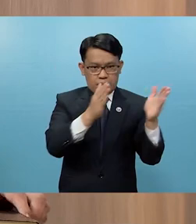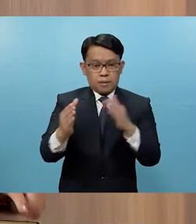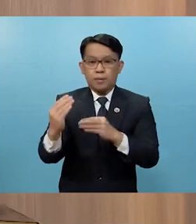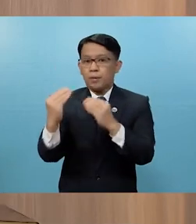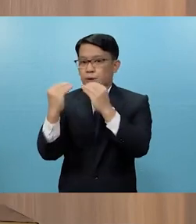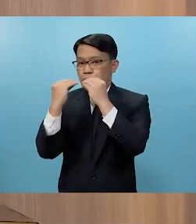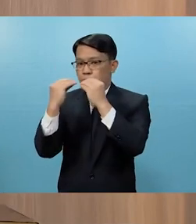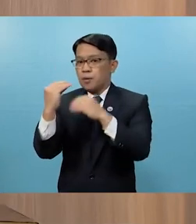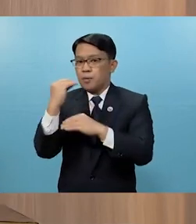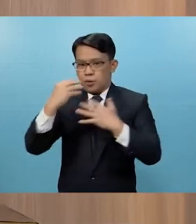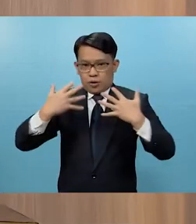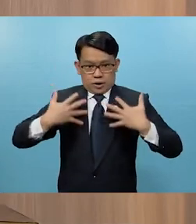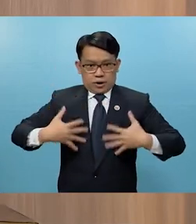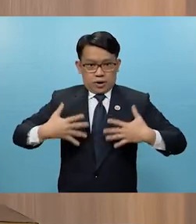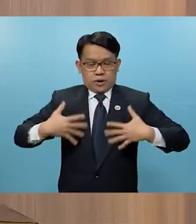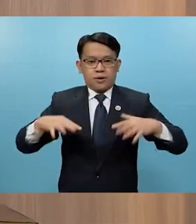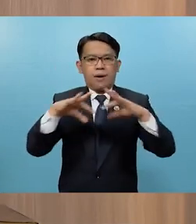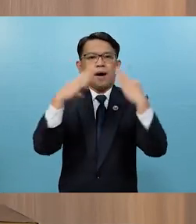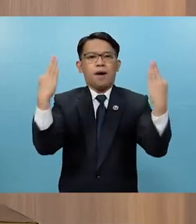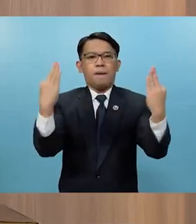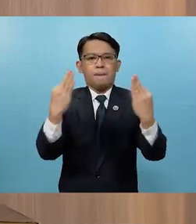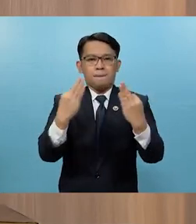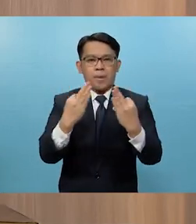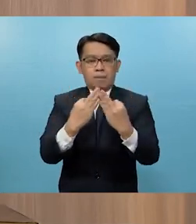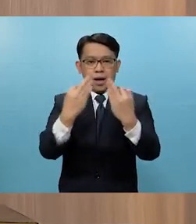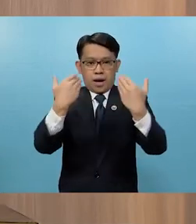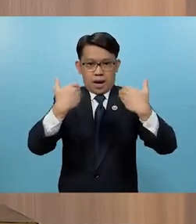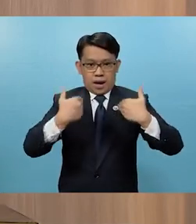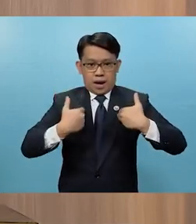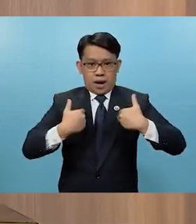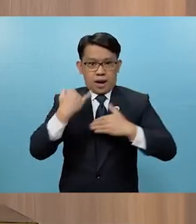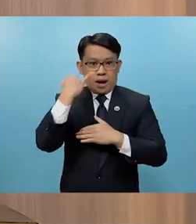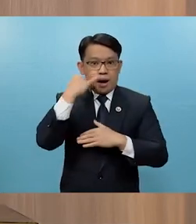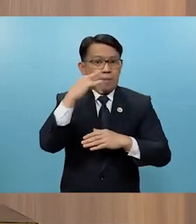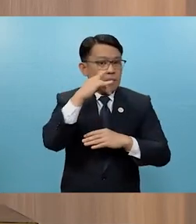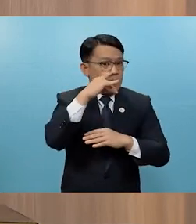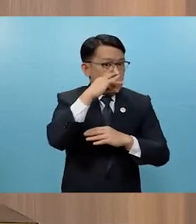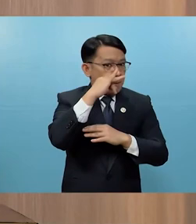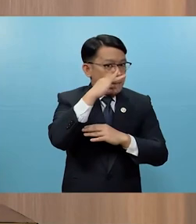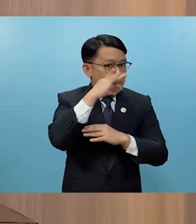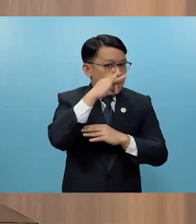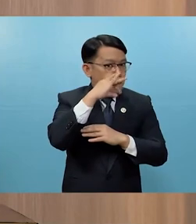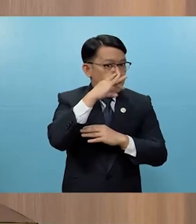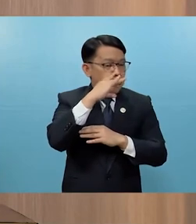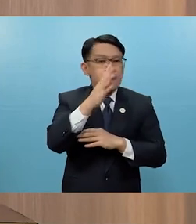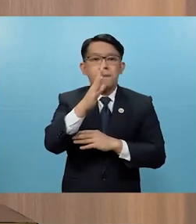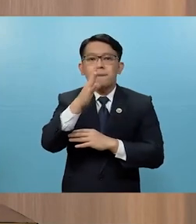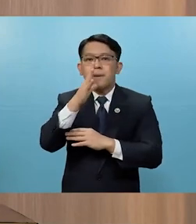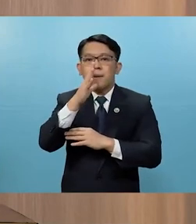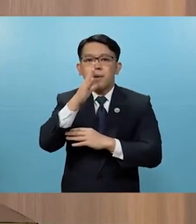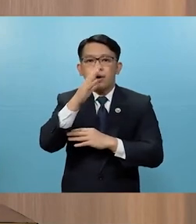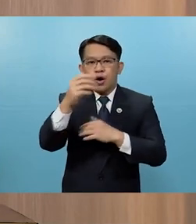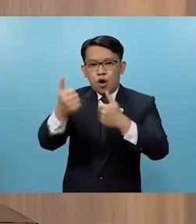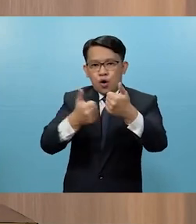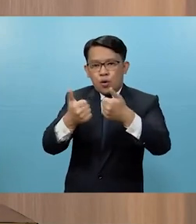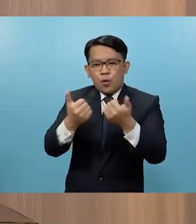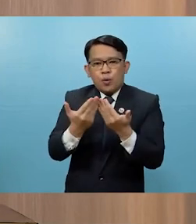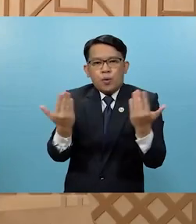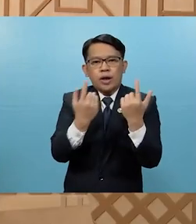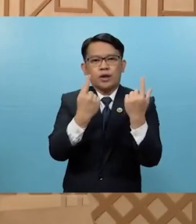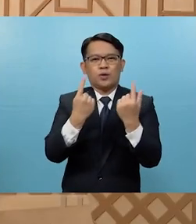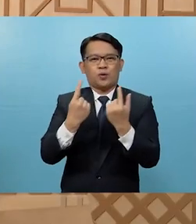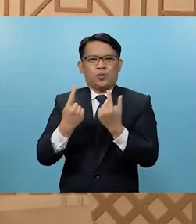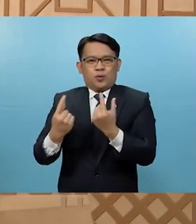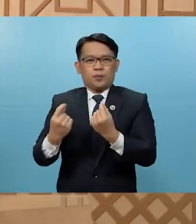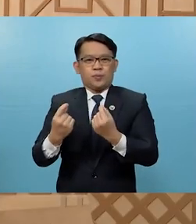kakainin at isusuot ng pamilya kung meron man silang kasambahay ay siya pa rin ang nangangasiwa kung ano ang dapat po nilang